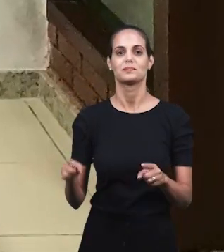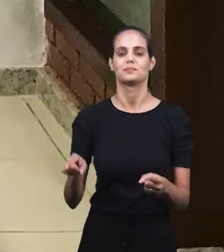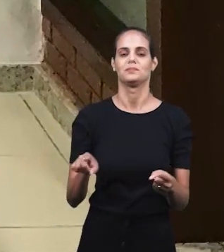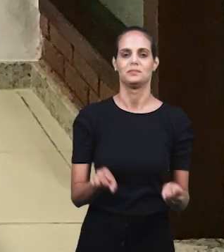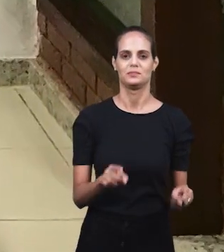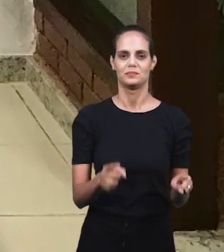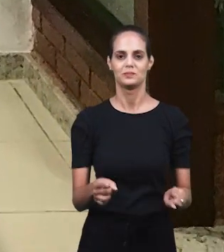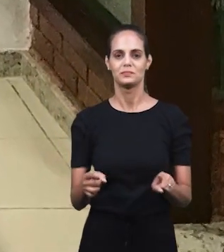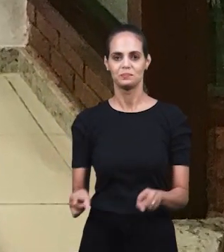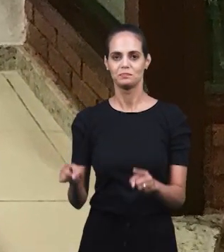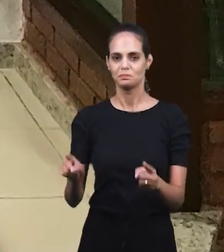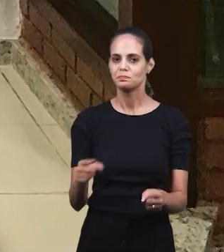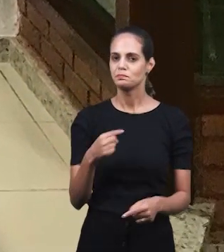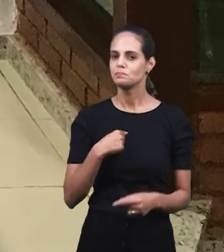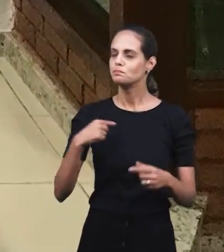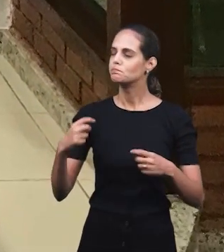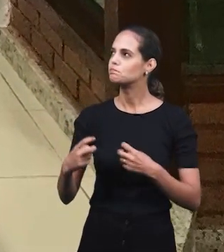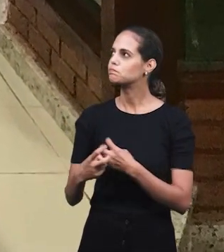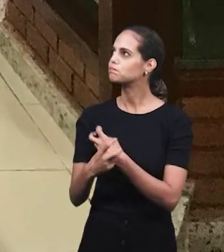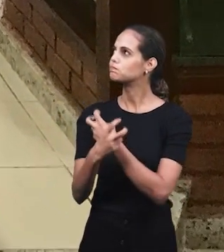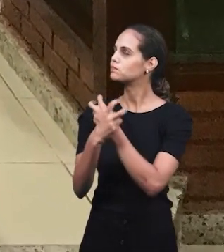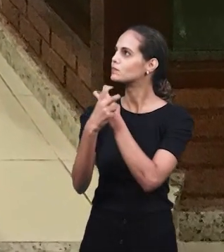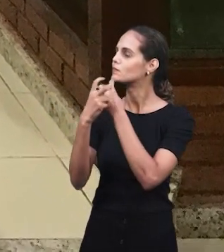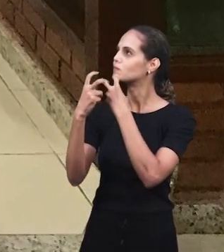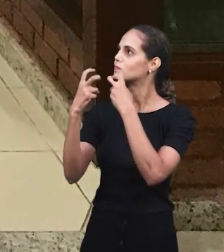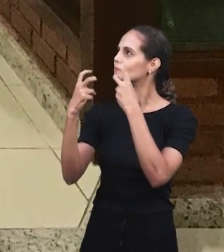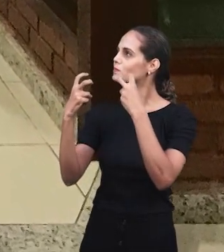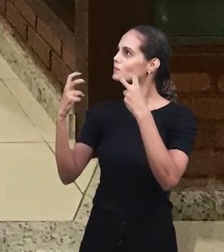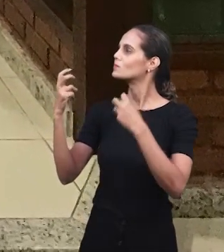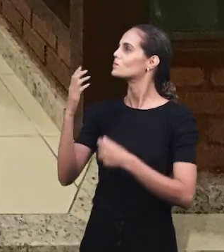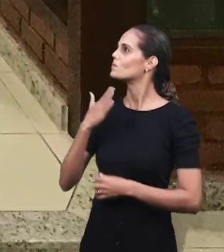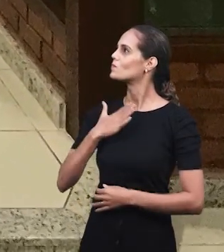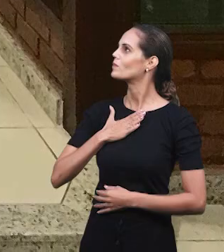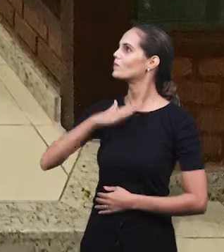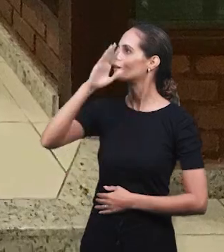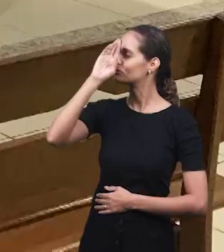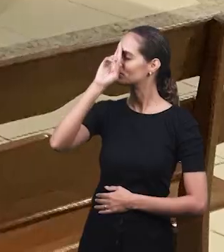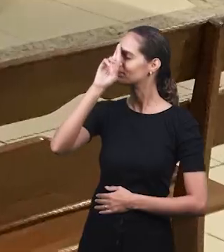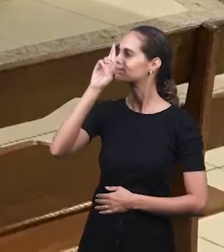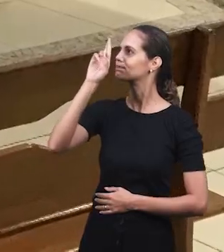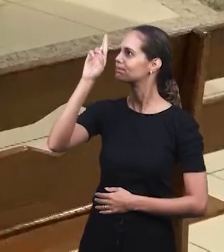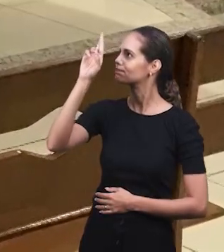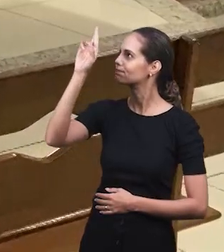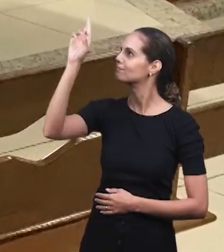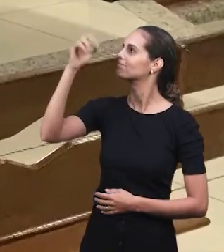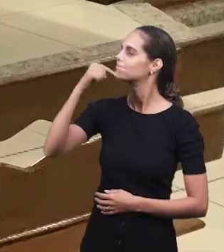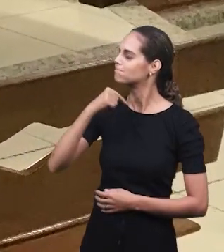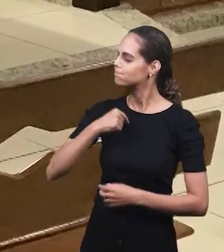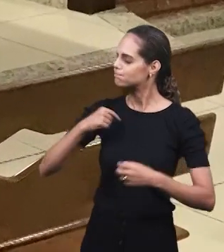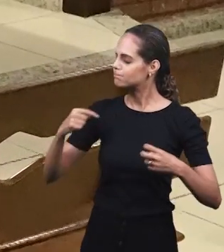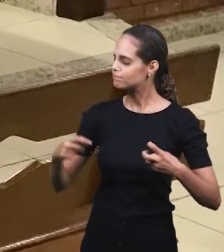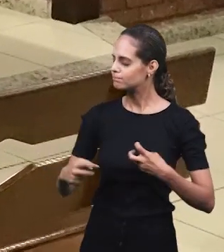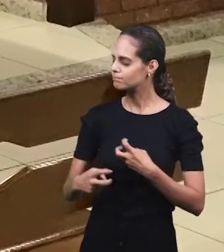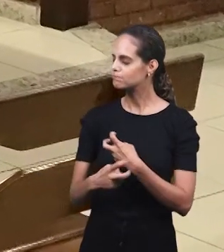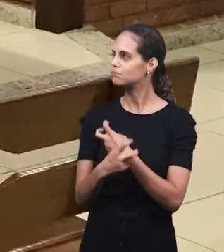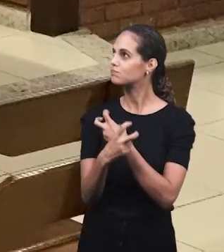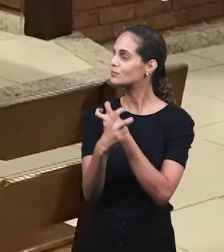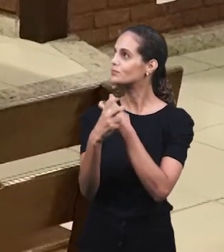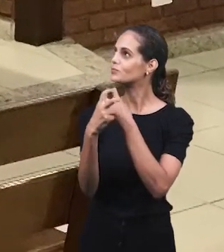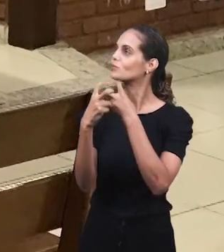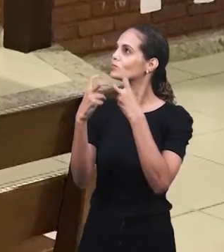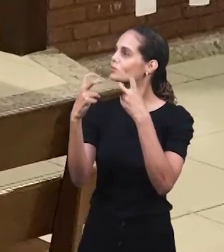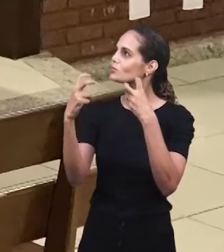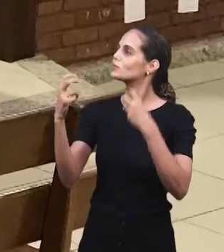Взываю к Тебе, о мой Господь, взываю к Тебе, мой